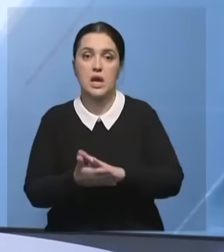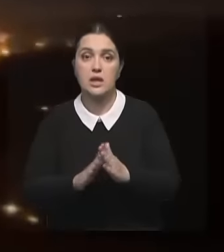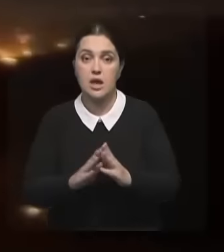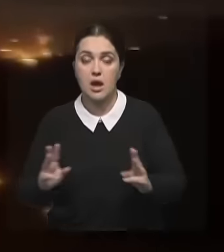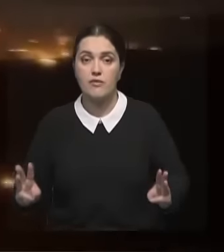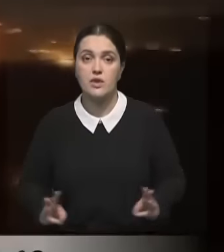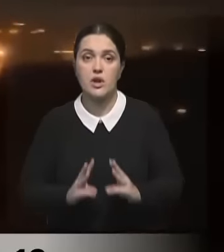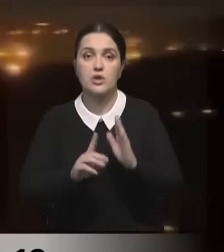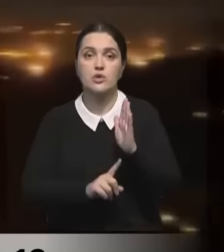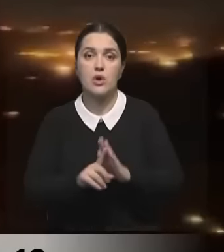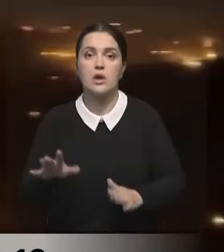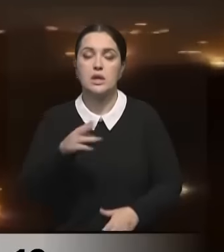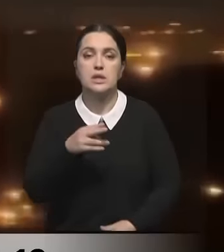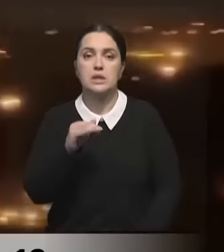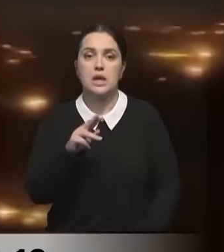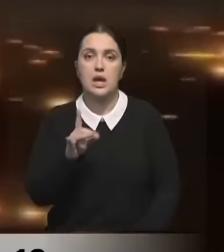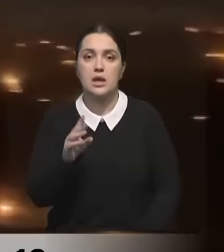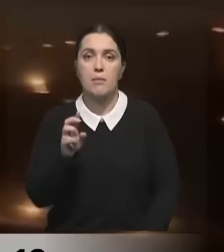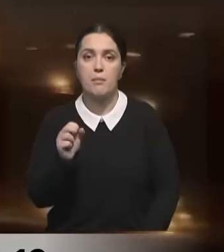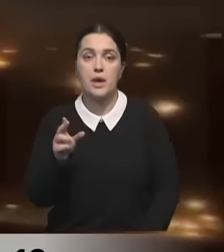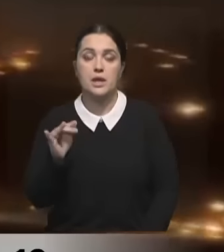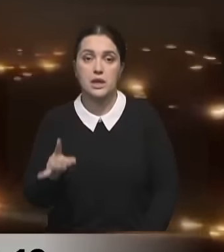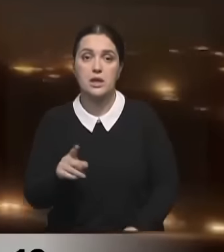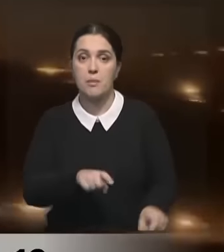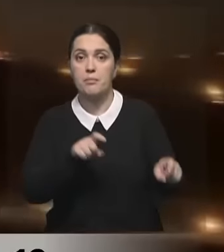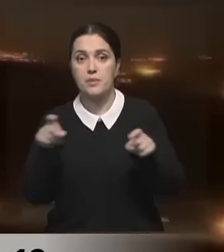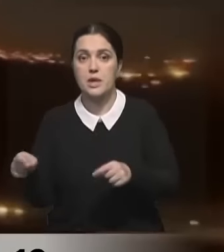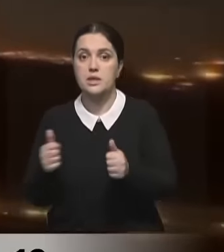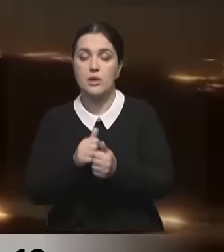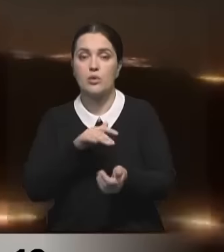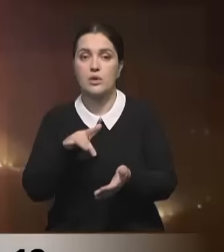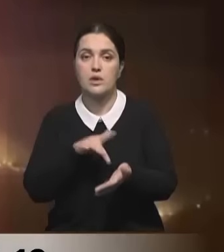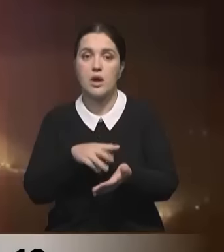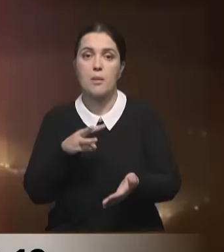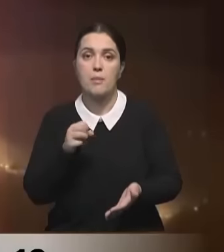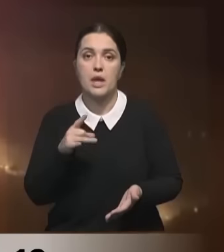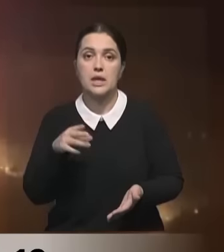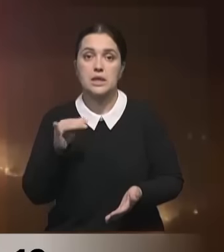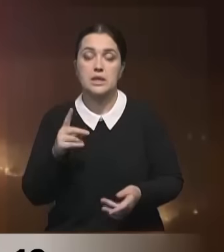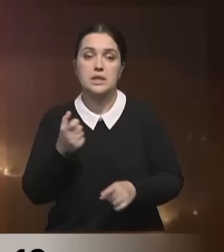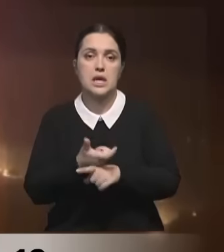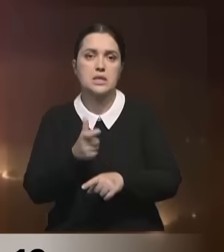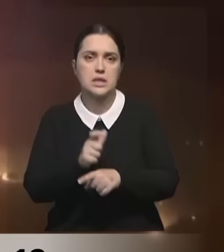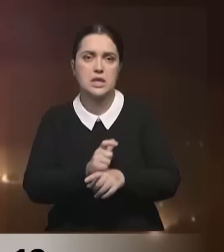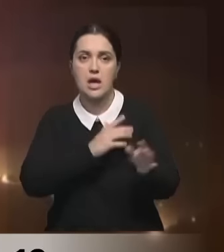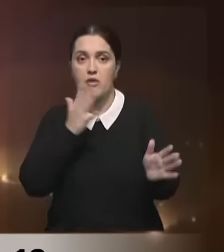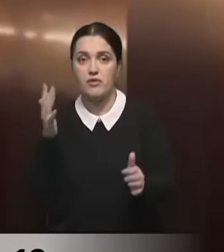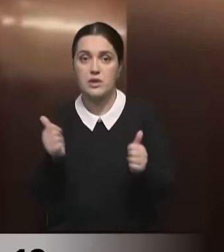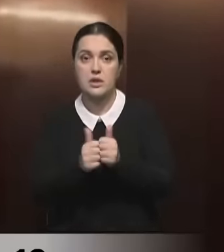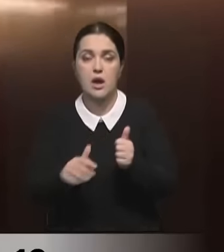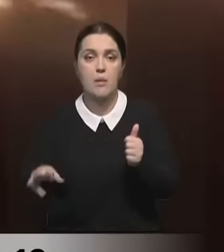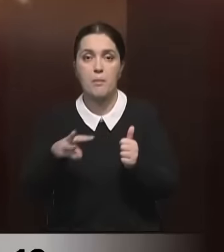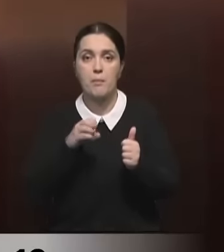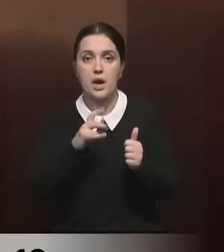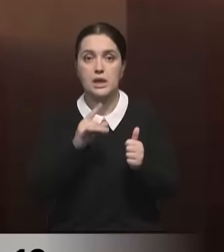состоянии. Возгорание началось в районе Диар-Бакур и перекинулось в соседнюю провинцию Мардин из-за сильного ветра. В соседнем районе Маниса